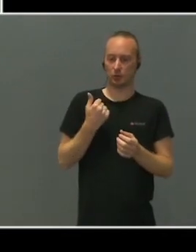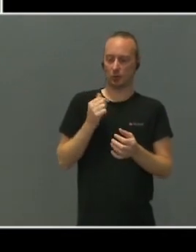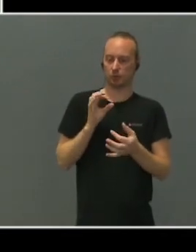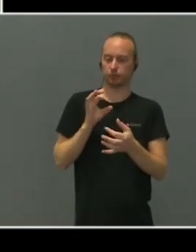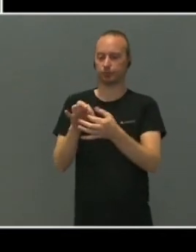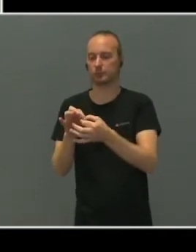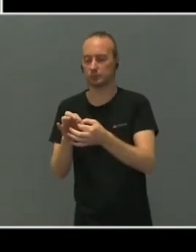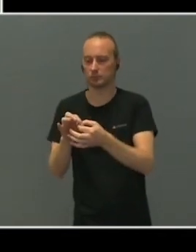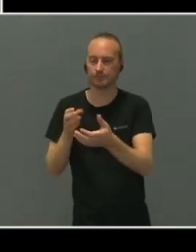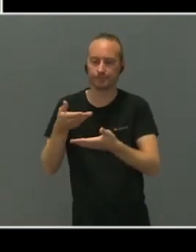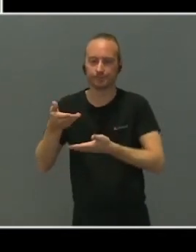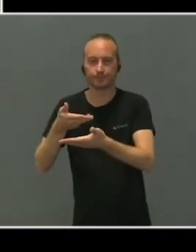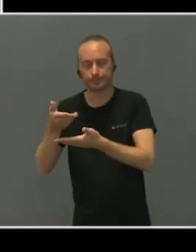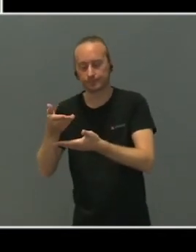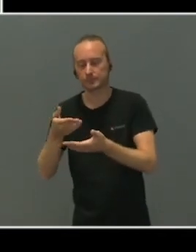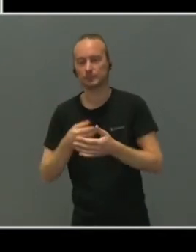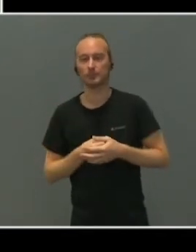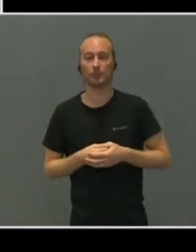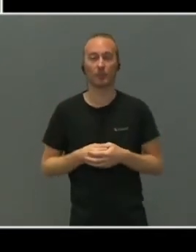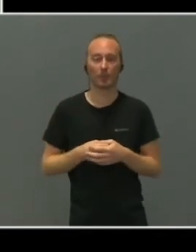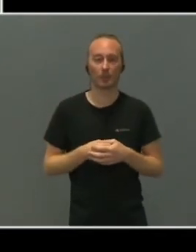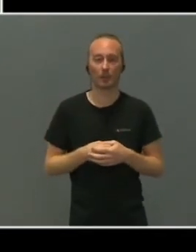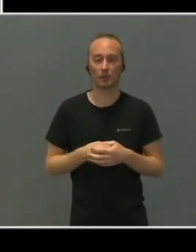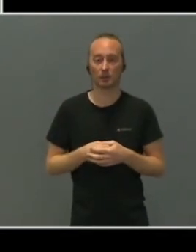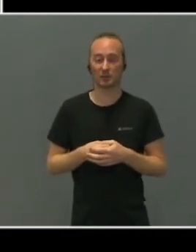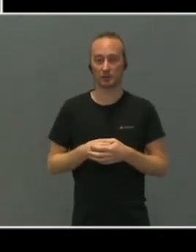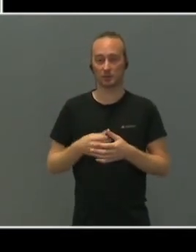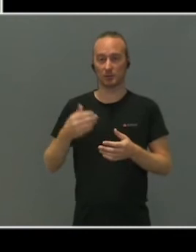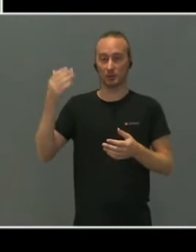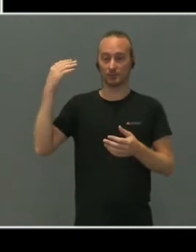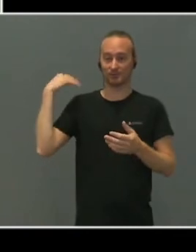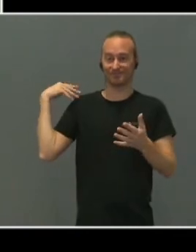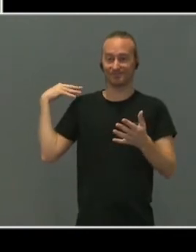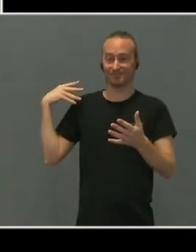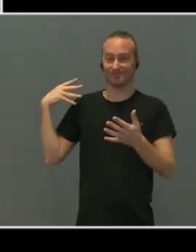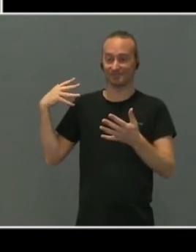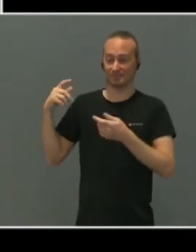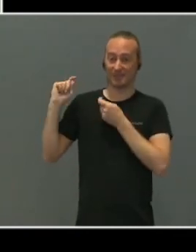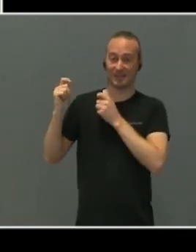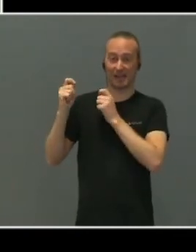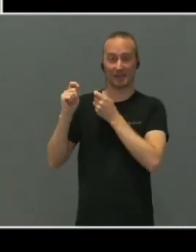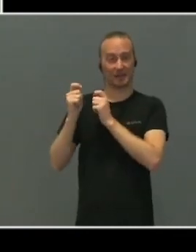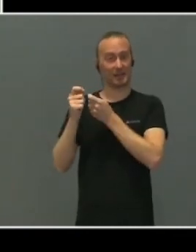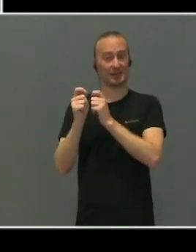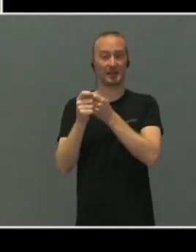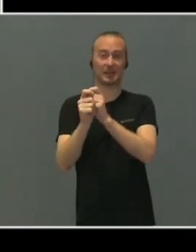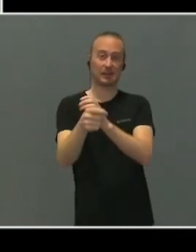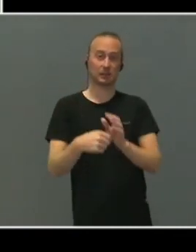ikke alt som er som det var. Det er mange forandringer, digitalisering,